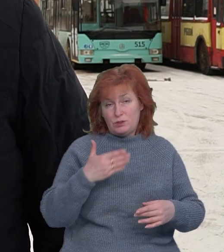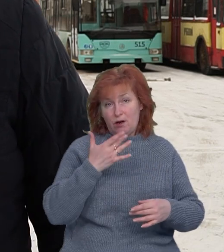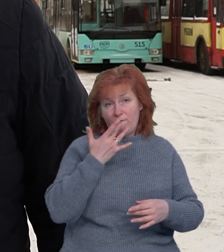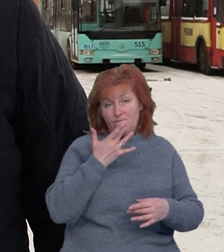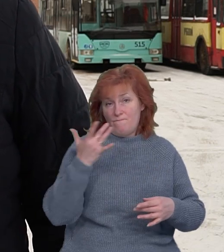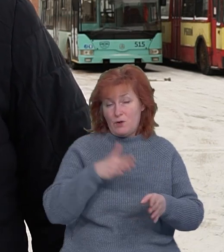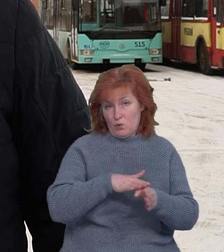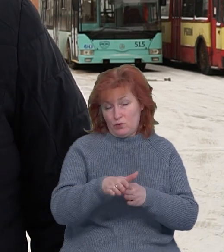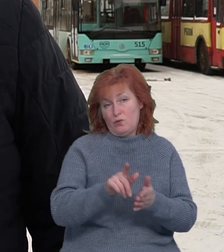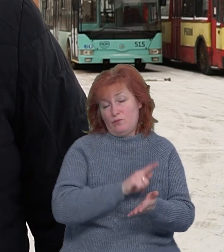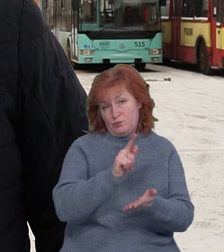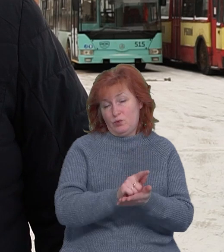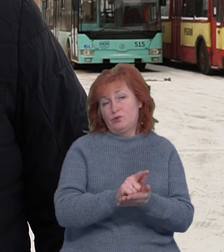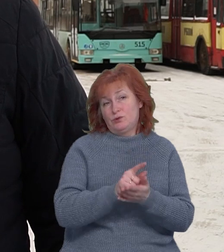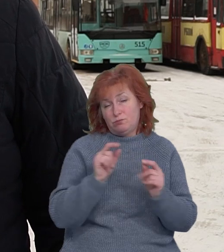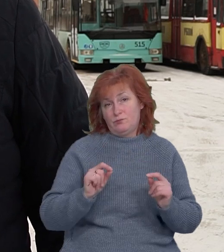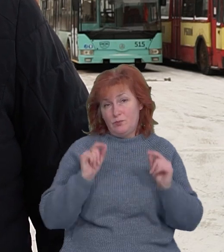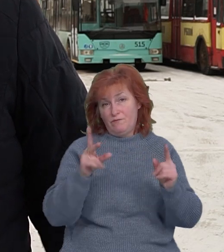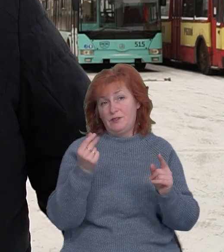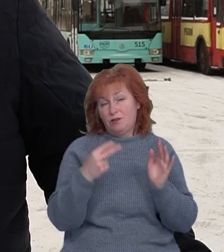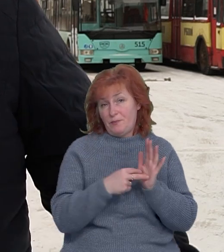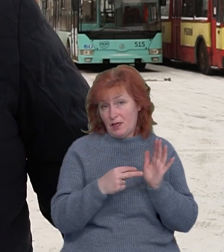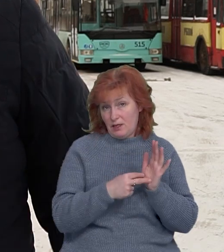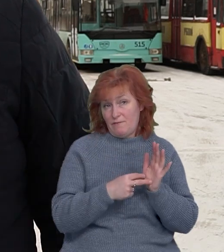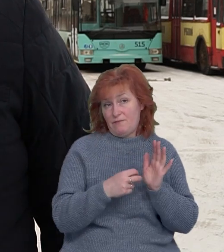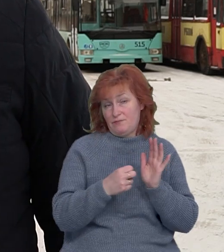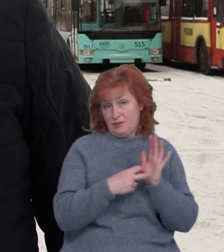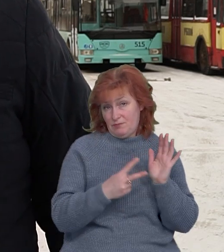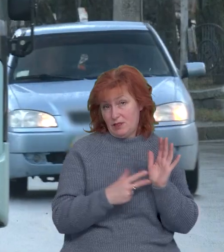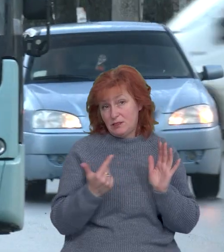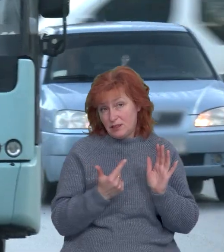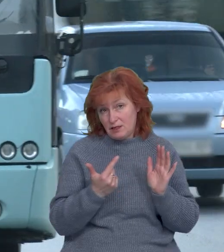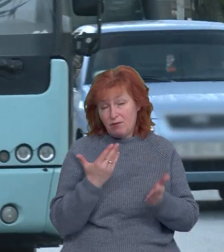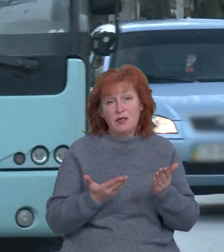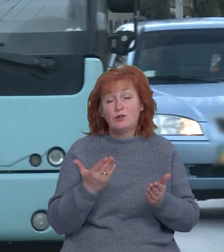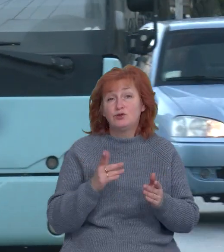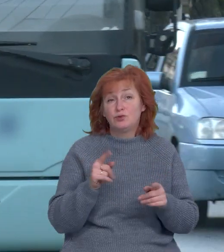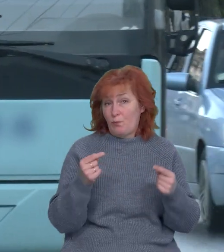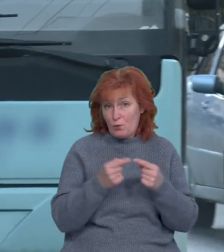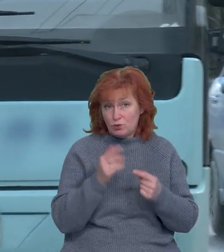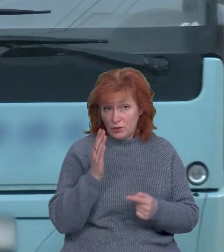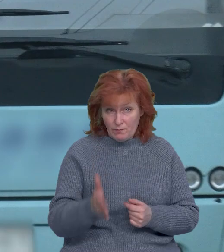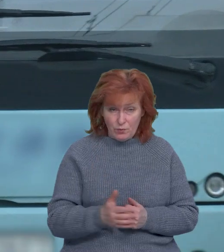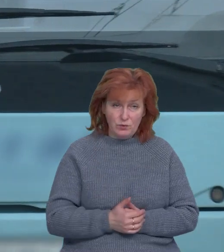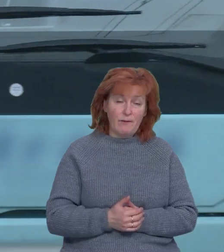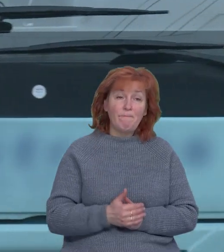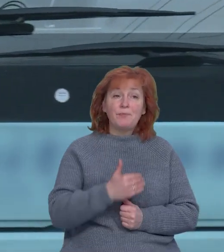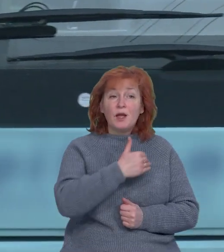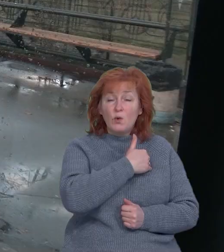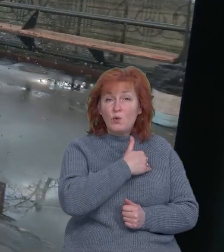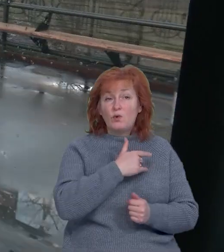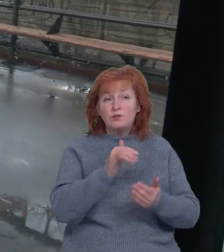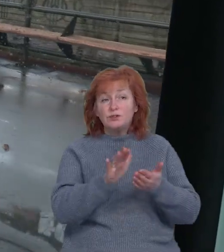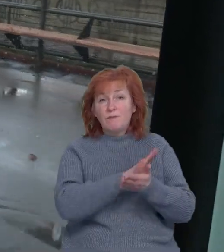затвердити рішення комісії, підняти тариф, якщо таке буде. Також у маршрутках хочуть запровадити безкоштовну